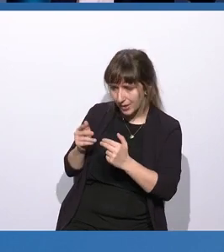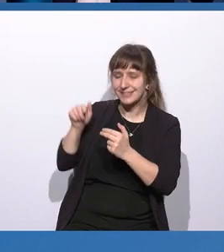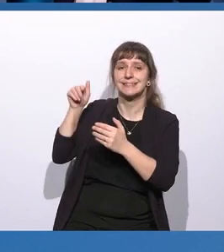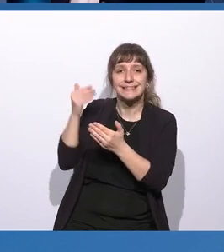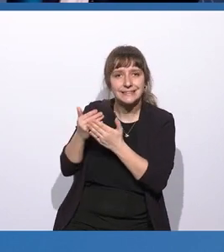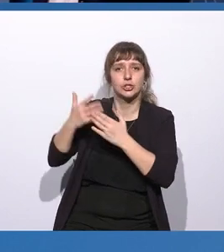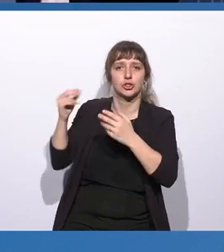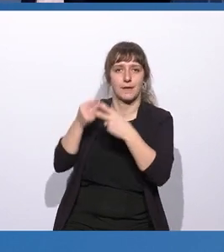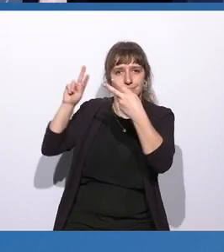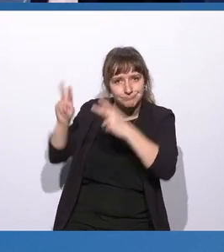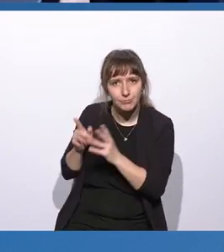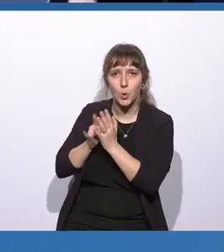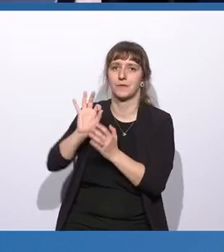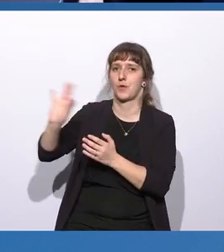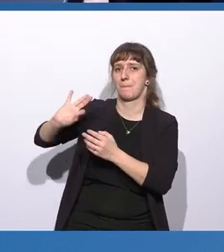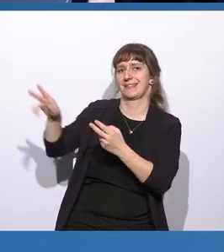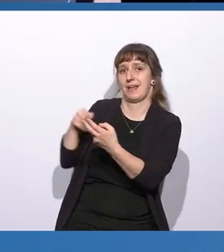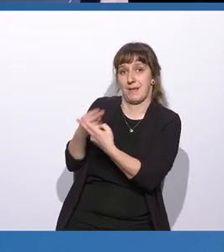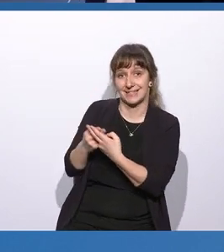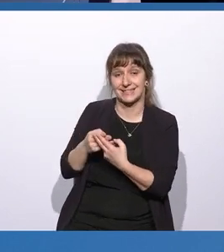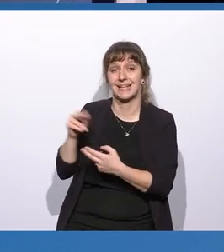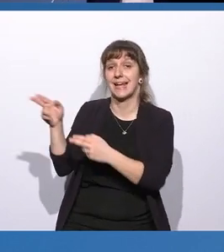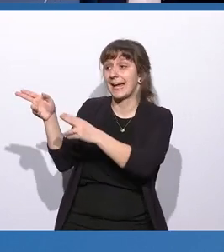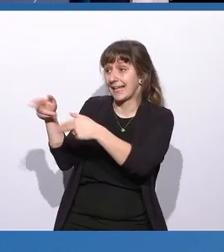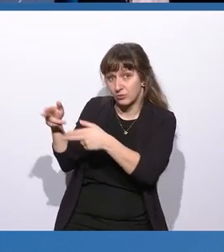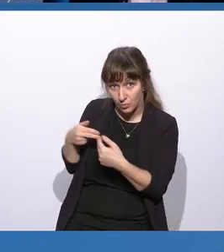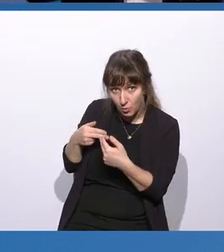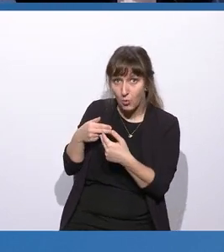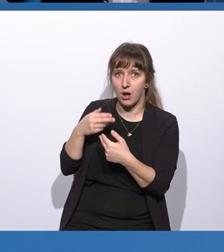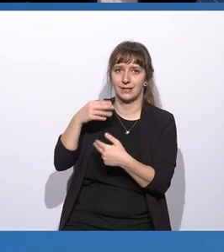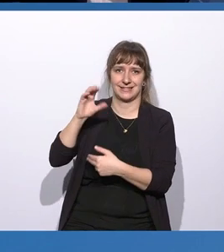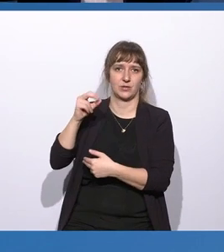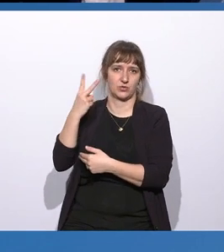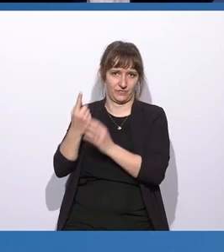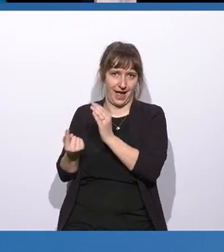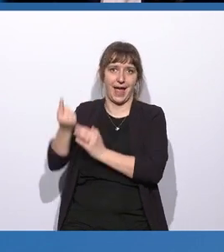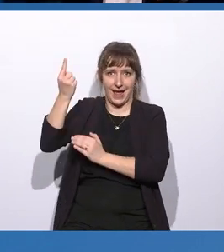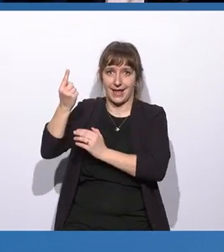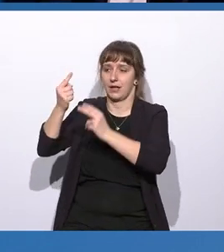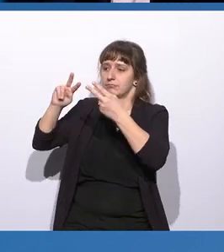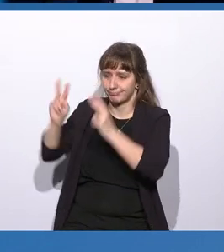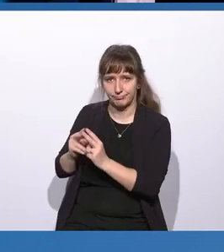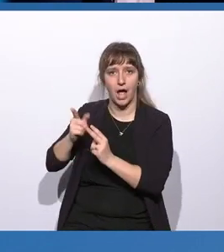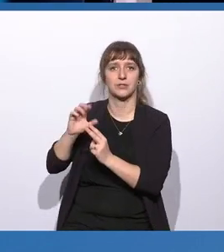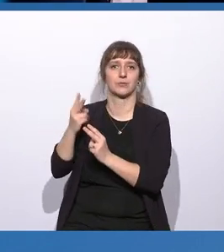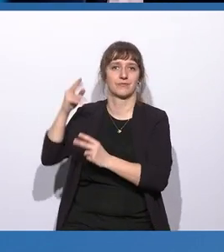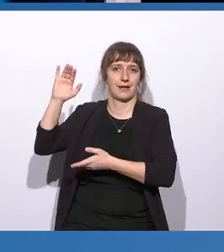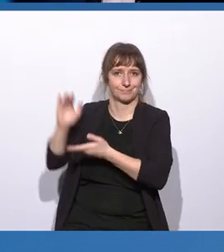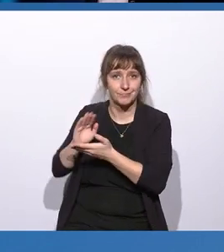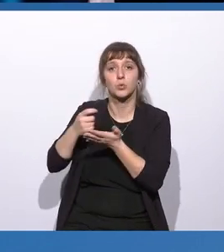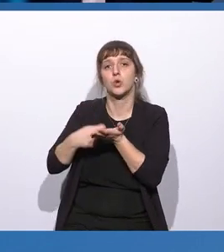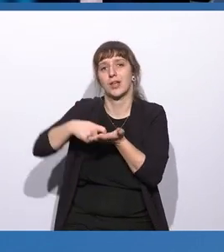Retouren wird CO2 eingespart und auf unserer Seite fallen halt die Retouren kostenlich an. Ein zweites Beispiel ist die Bildung einer